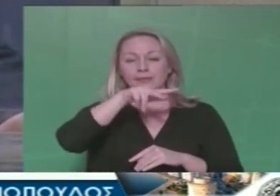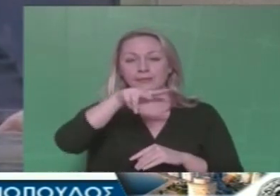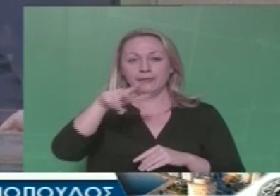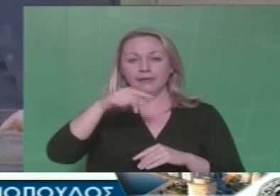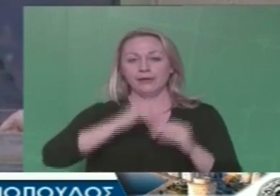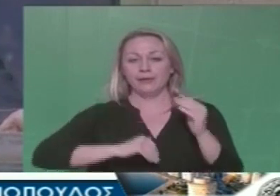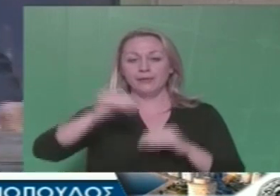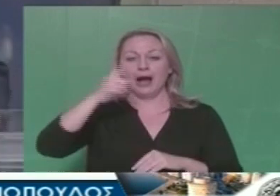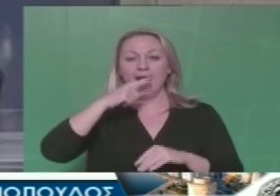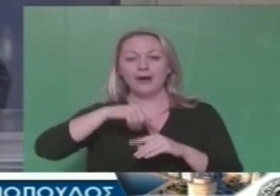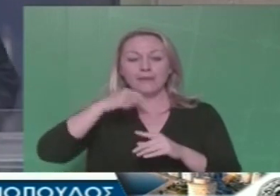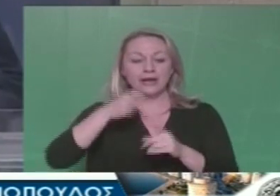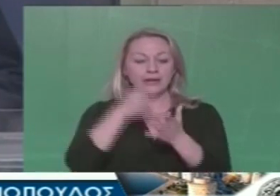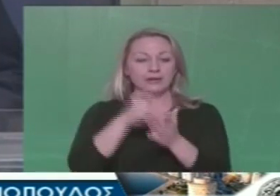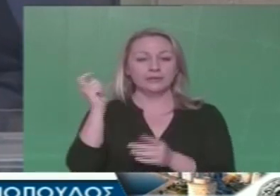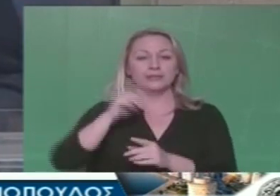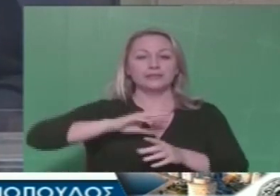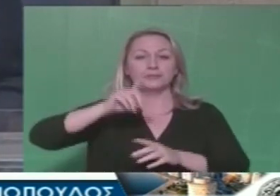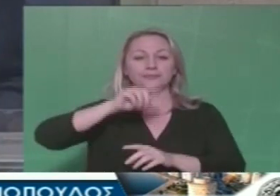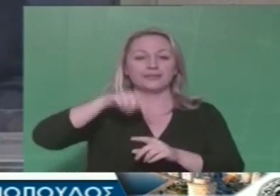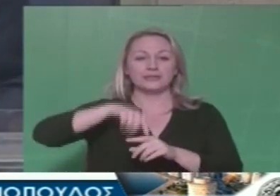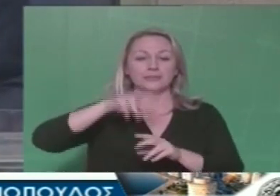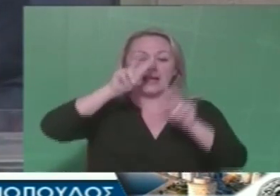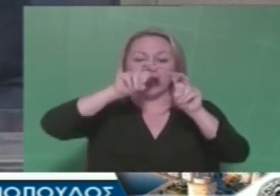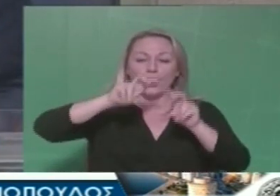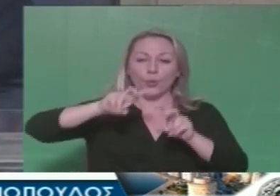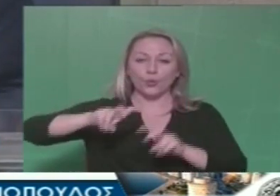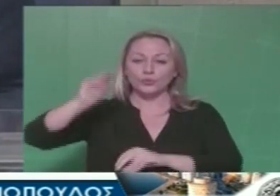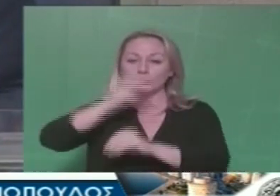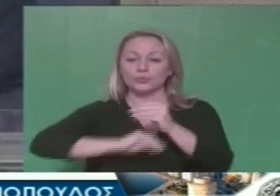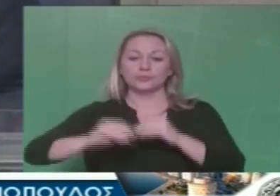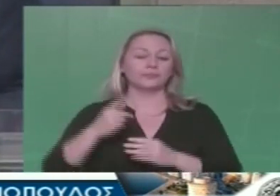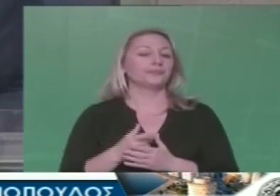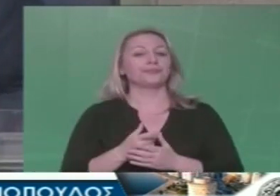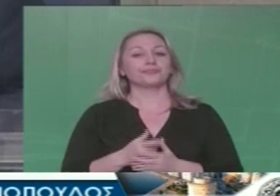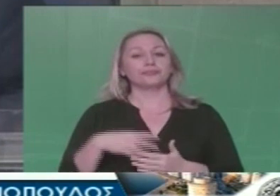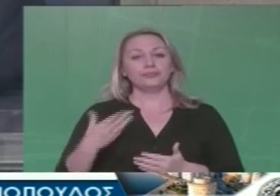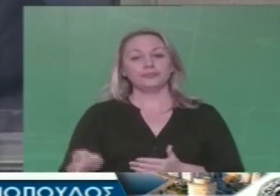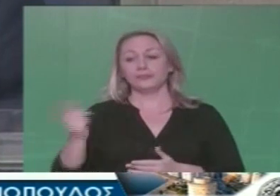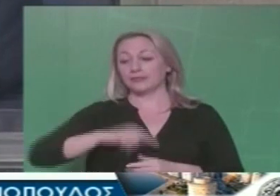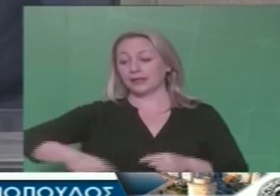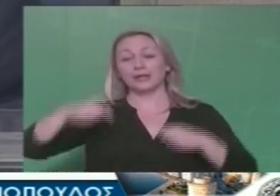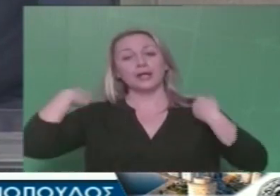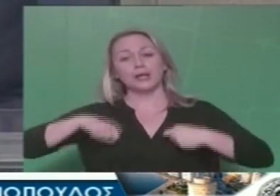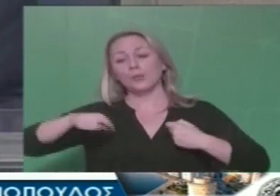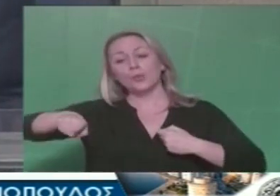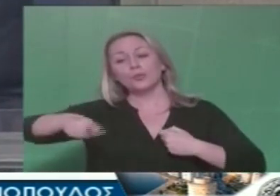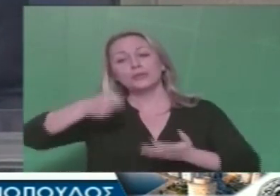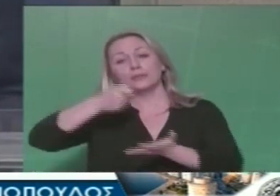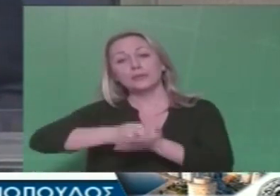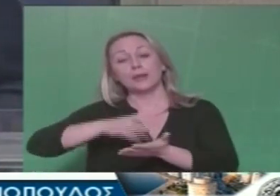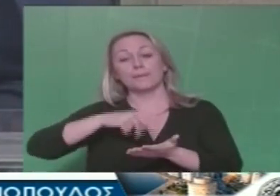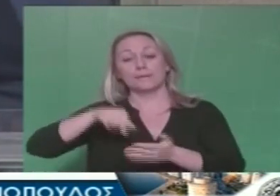αύξηση του κυνηγητού. Τι γίνεται όμως με άλλα που πρέπει να πληρώσουν οι λιγότεροι, οι πιο πλούσιοι. Τα τέλη